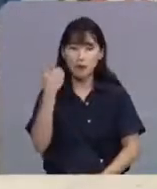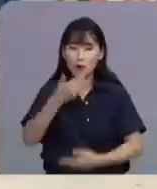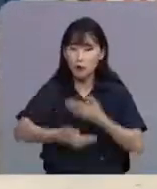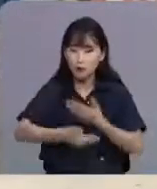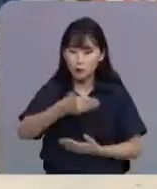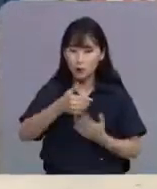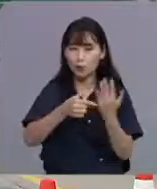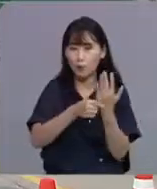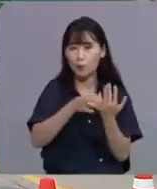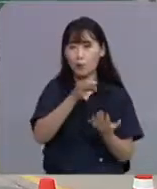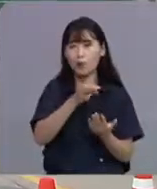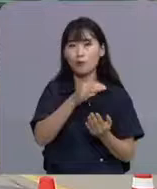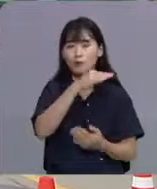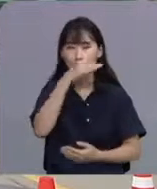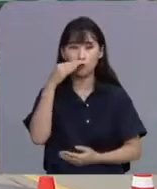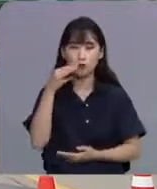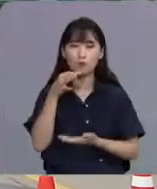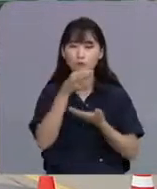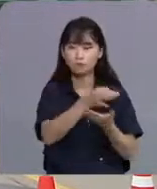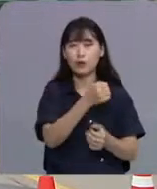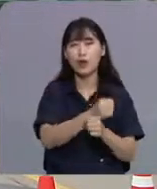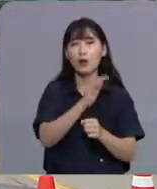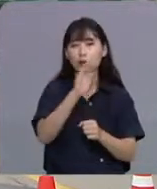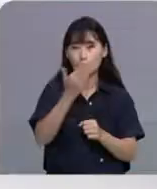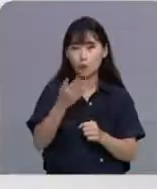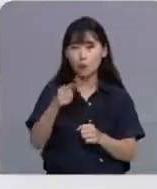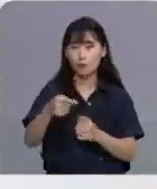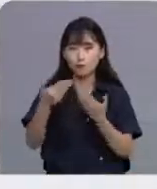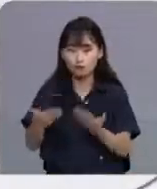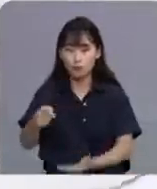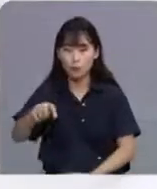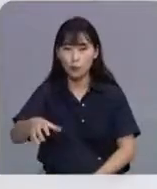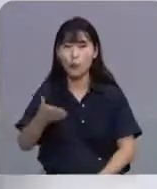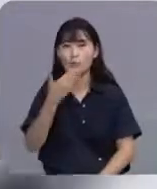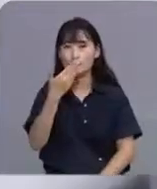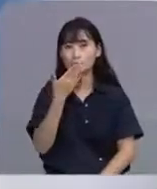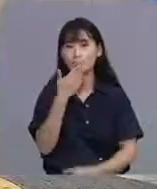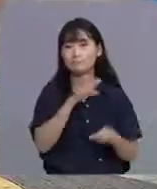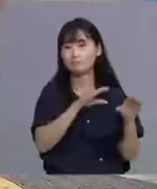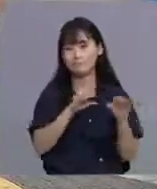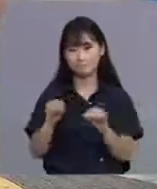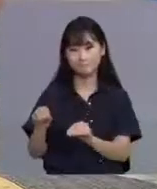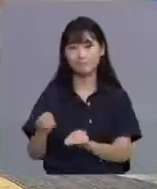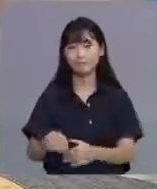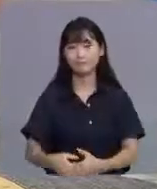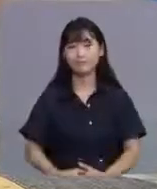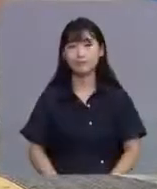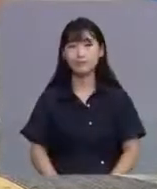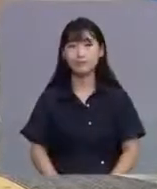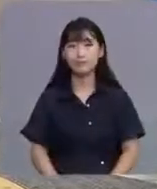정상 부과되고 휴게소에서 음식을 먹는 건 금지됩니다. KBS 뉴스 오장현입니다.